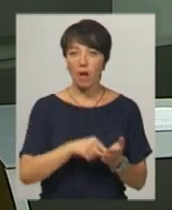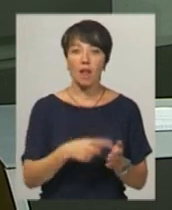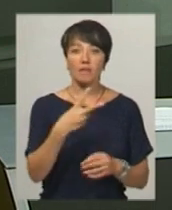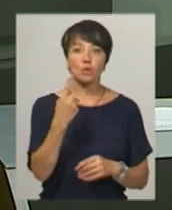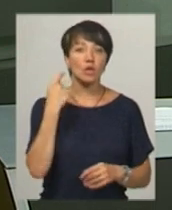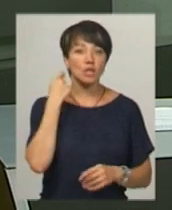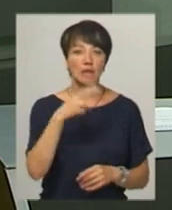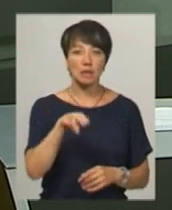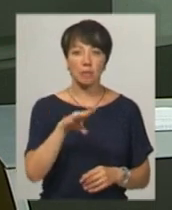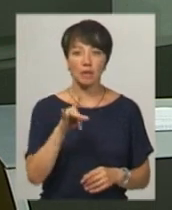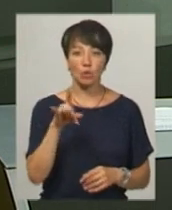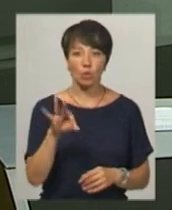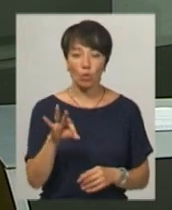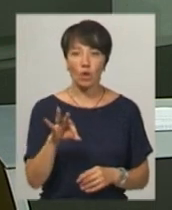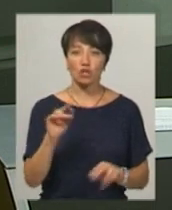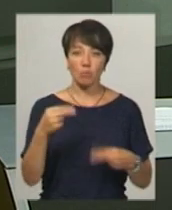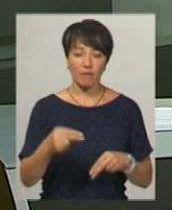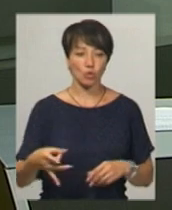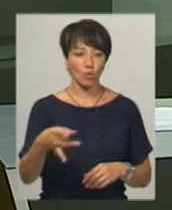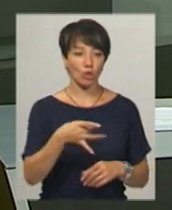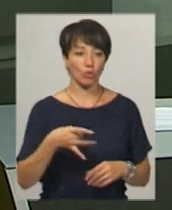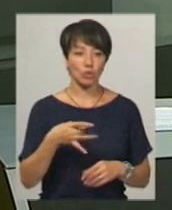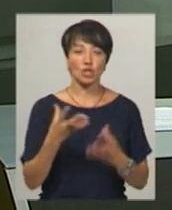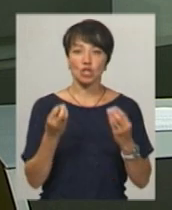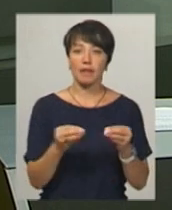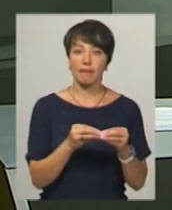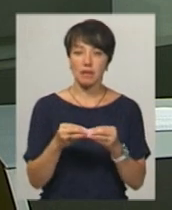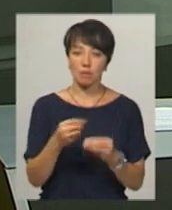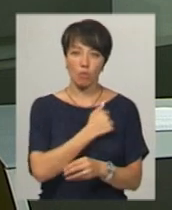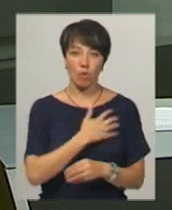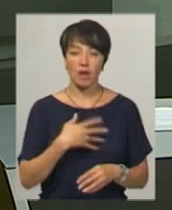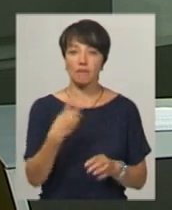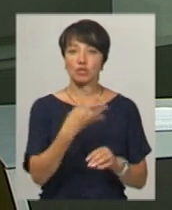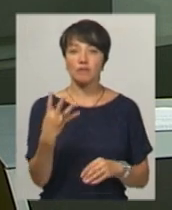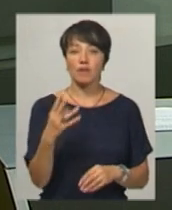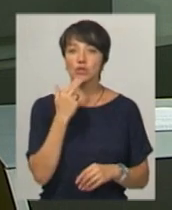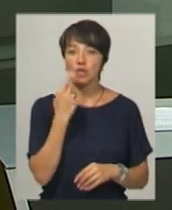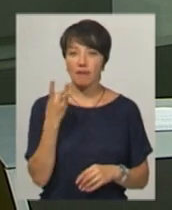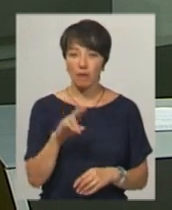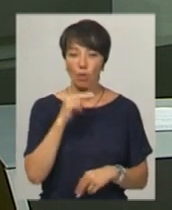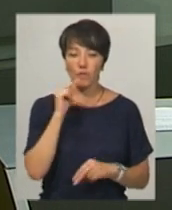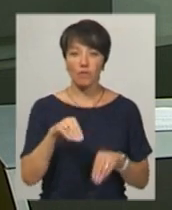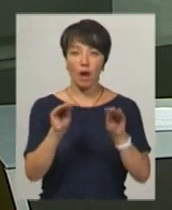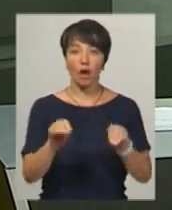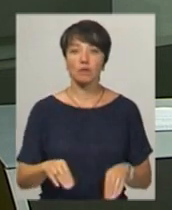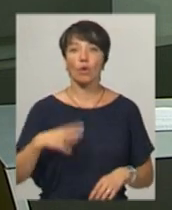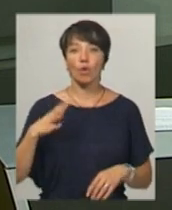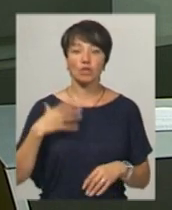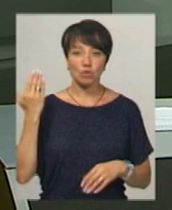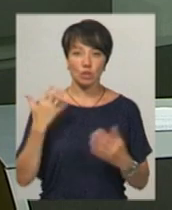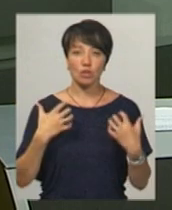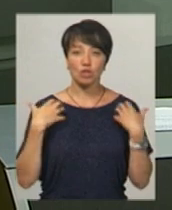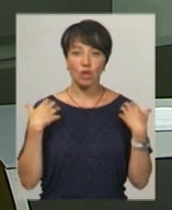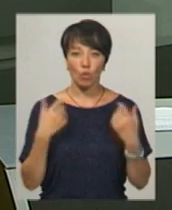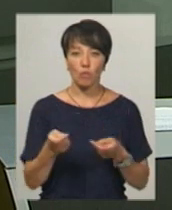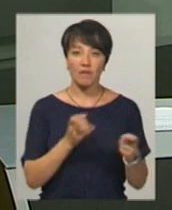-річний Дмитро Пагорща Меревецького району. Ще 10 поранено. 24 червня обвинувальний акт щодо колишнього начальника